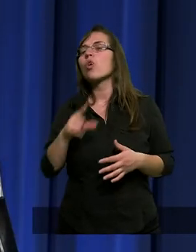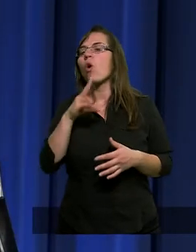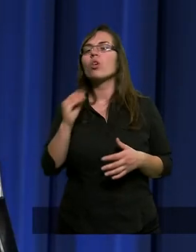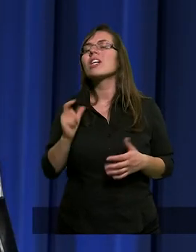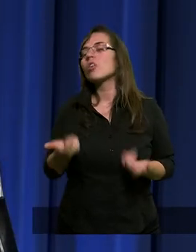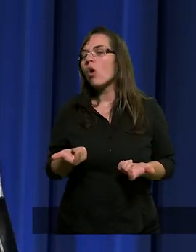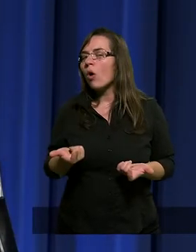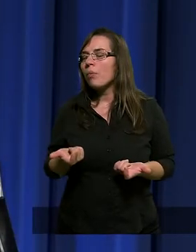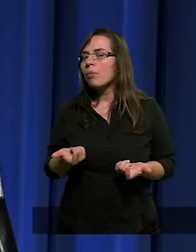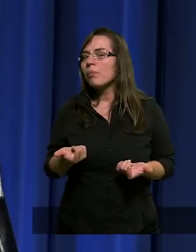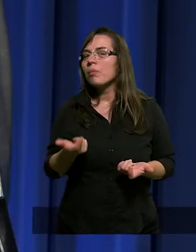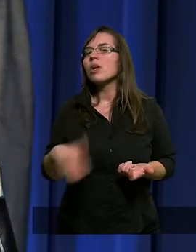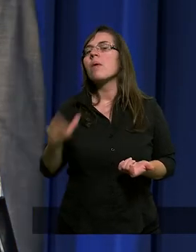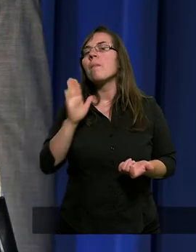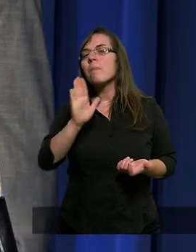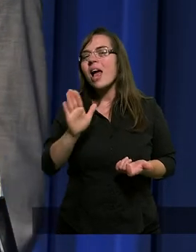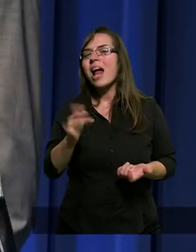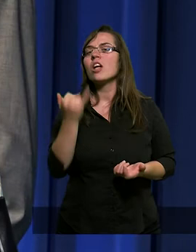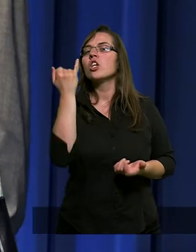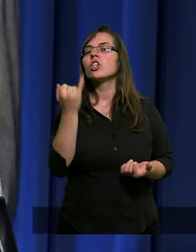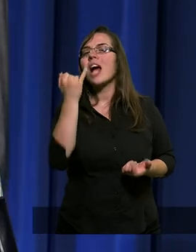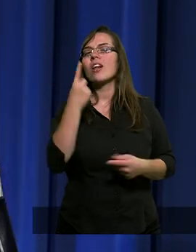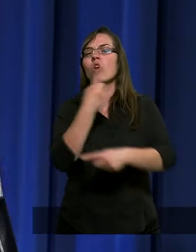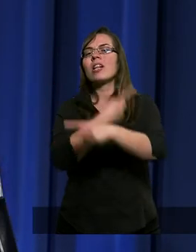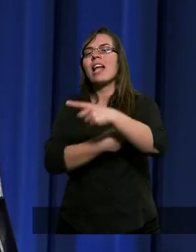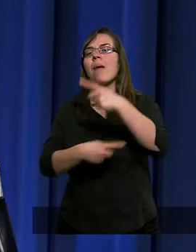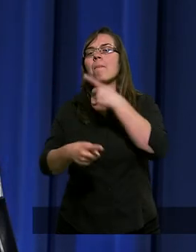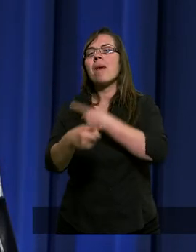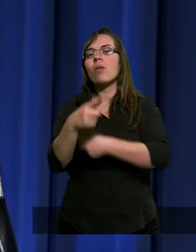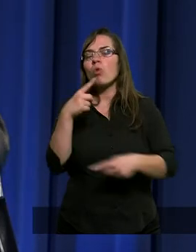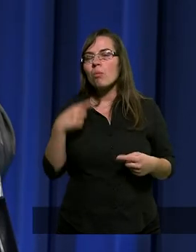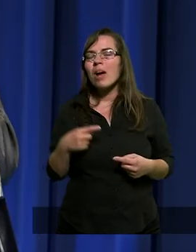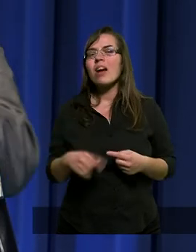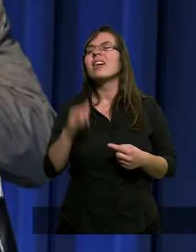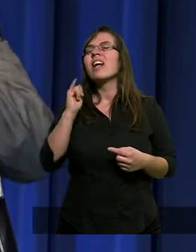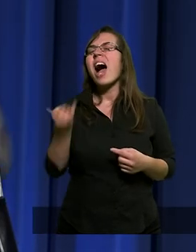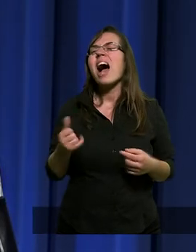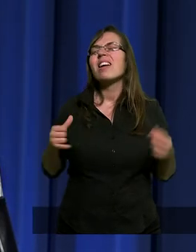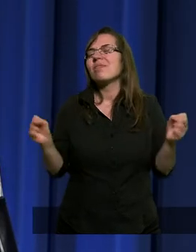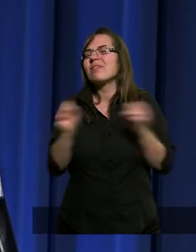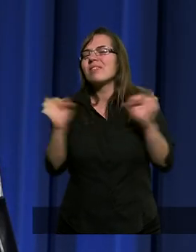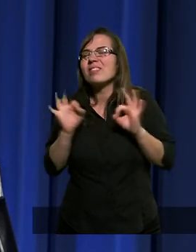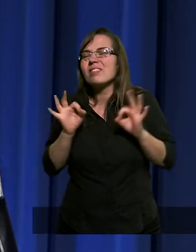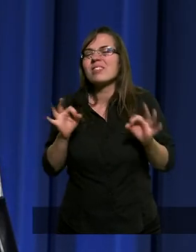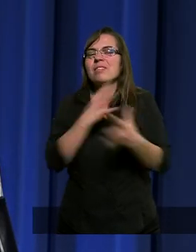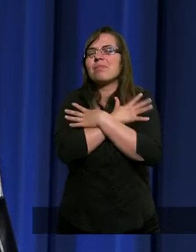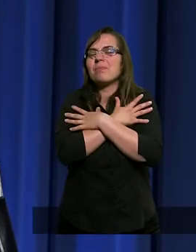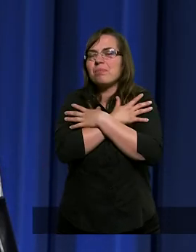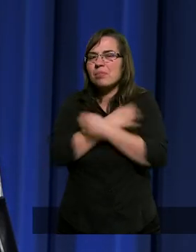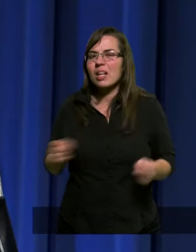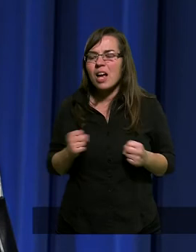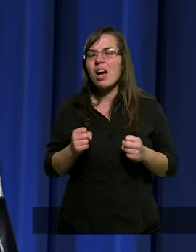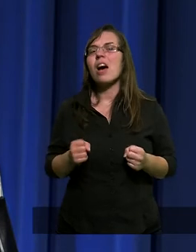że mieli dziecko niepełne sprawy. Z jakim strasznym, ogromnym troską